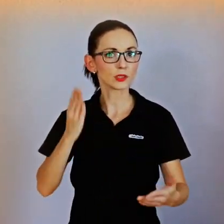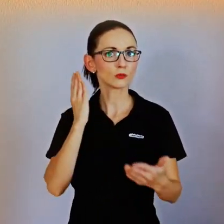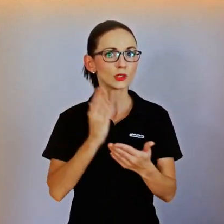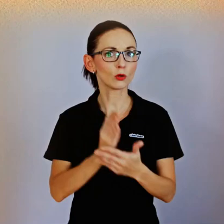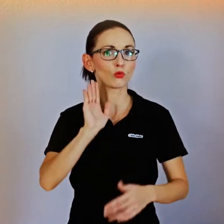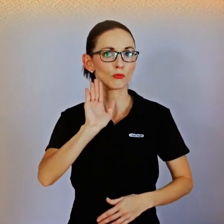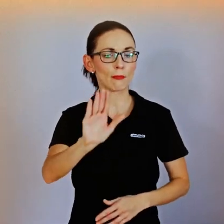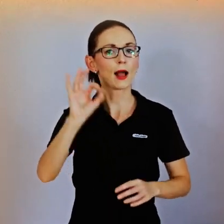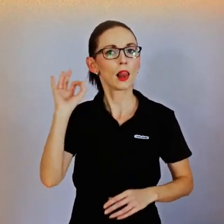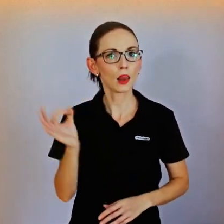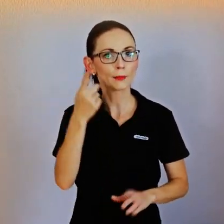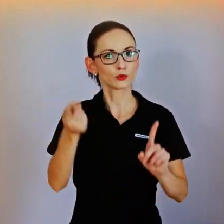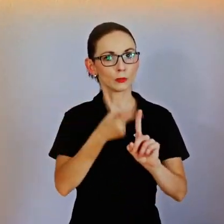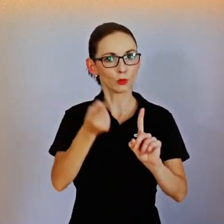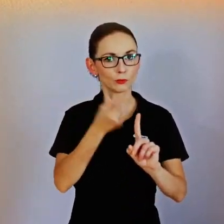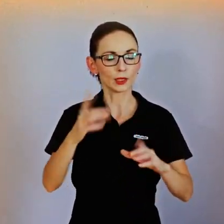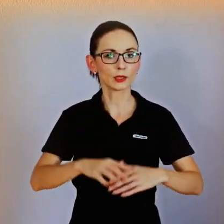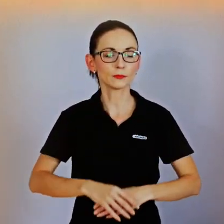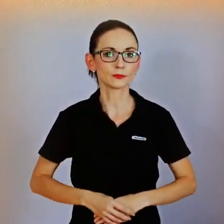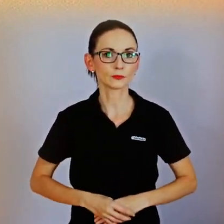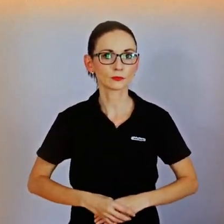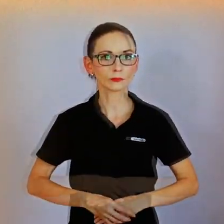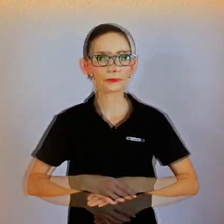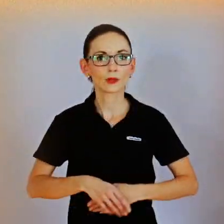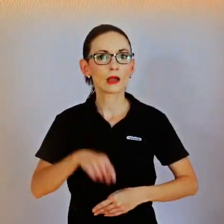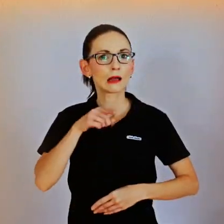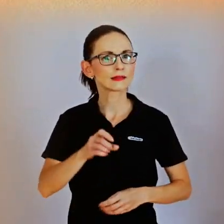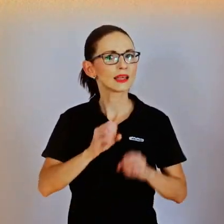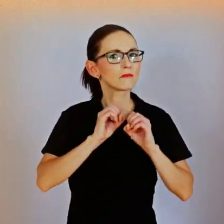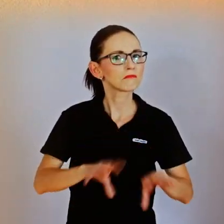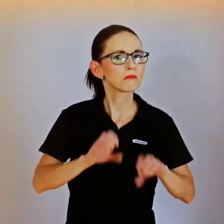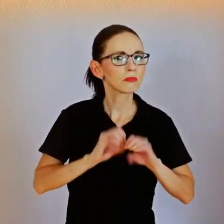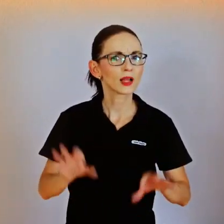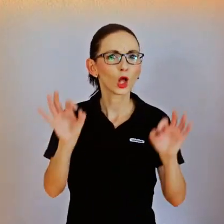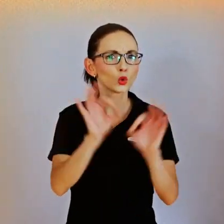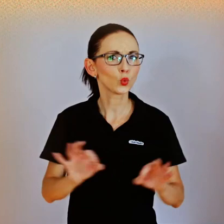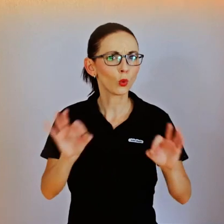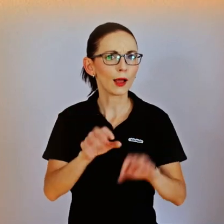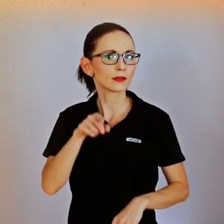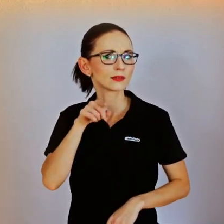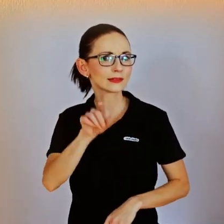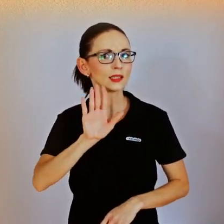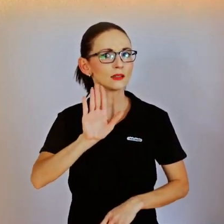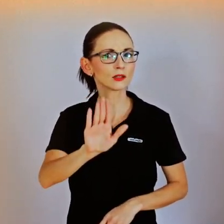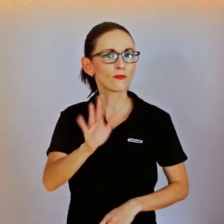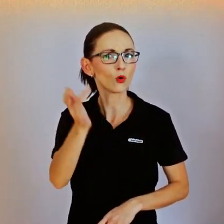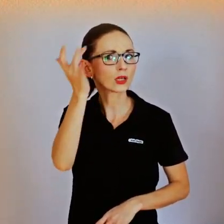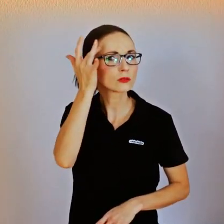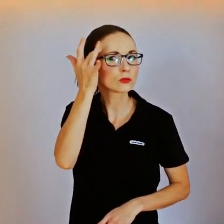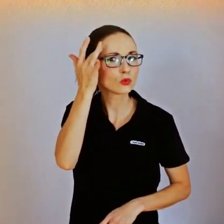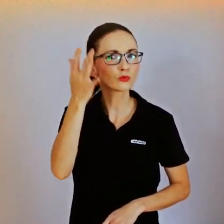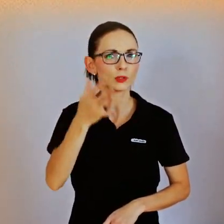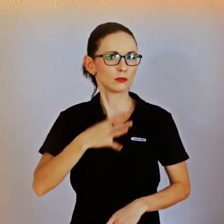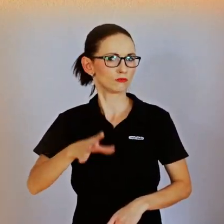mohou mít rodinu, jsou na to kompenzační pomůcky, potom třeba různý vozítka, který jsou spojený jako s kočárkem a tak dále. Takže jako ty